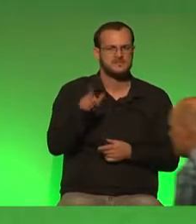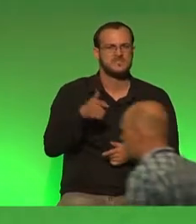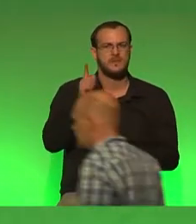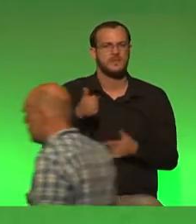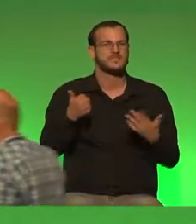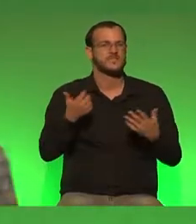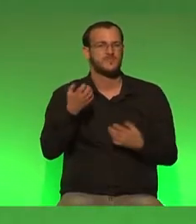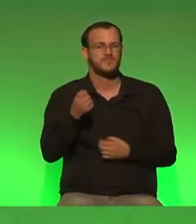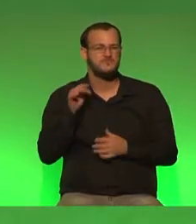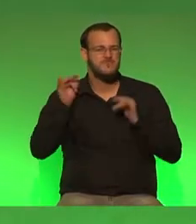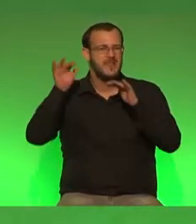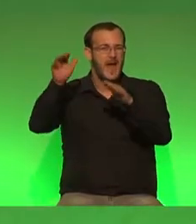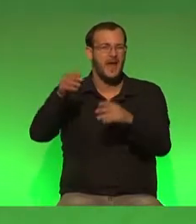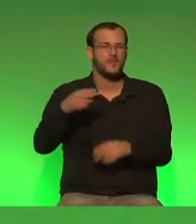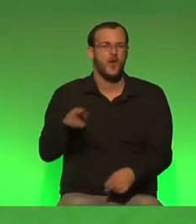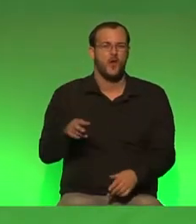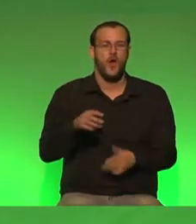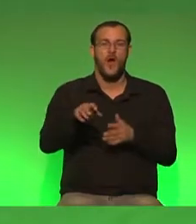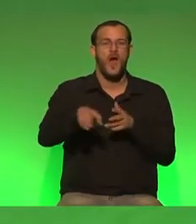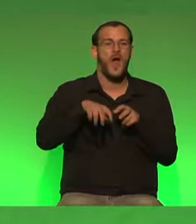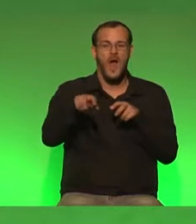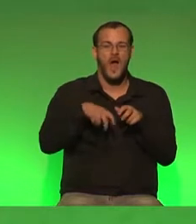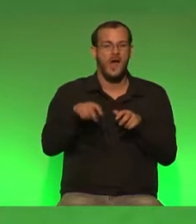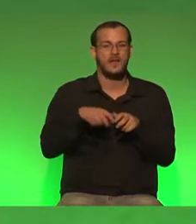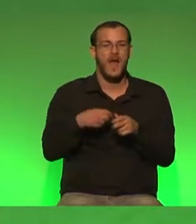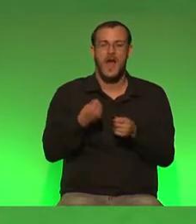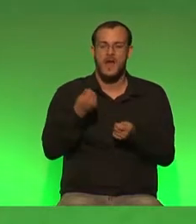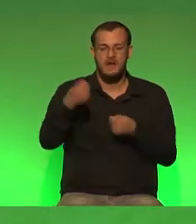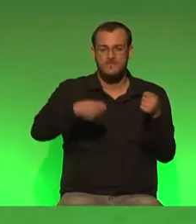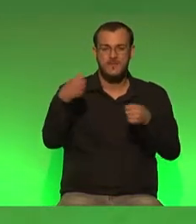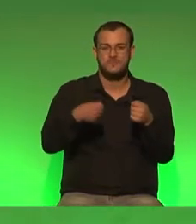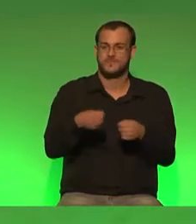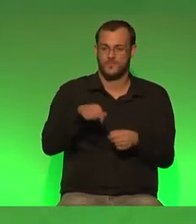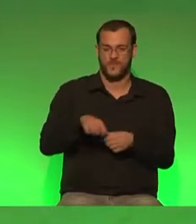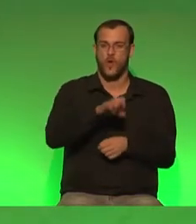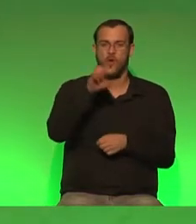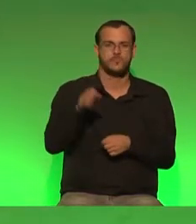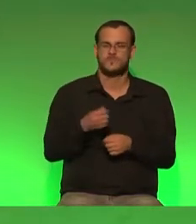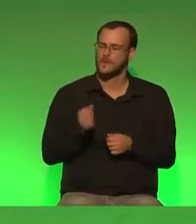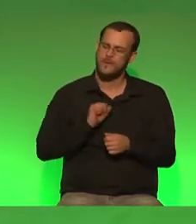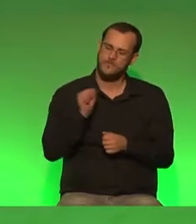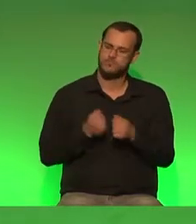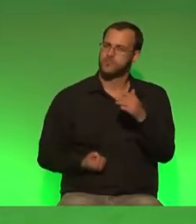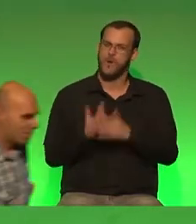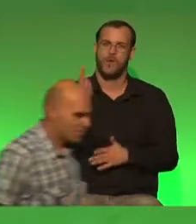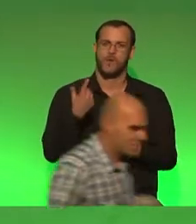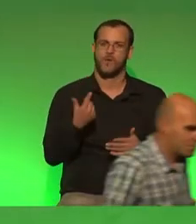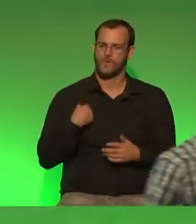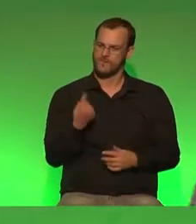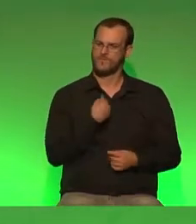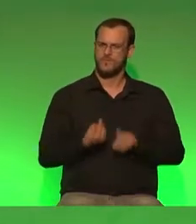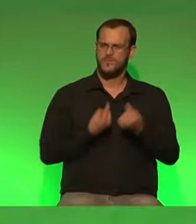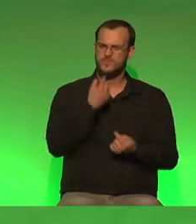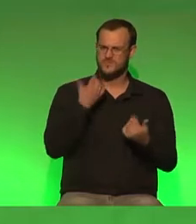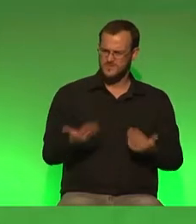Euro Agrarsubventionen der Europäischen Union in atemberaubender Höhe. Und wir Grünen sagen